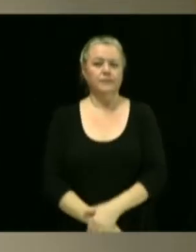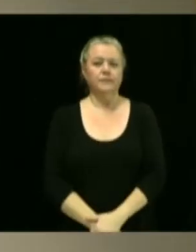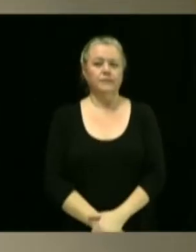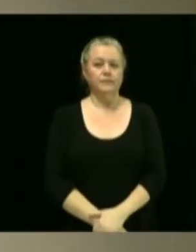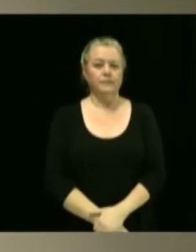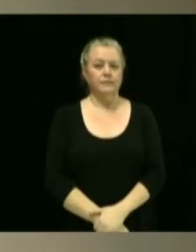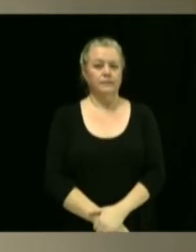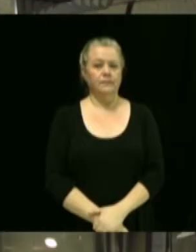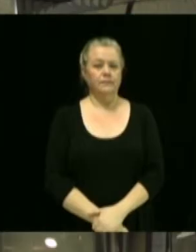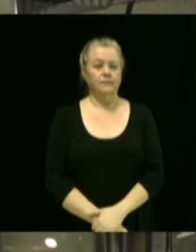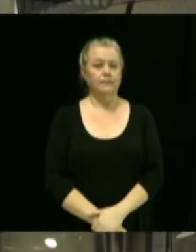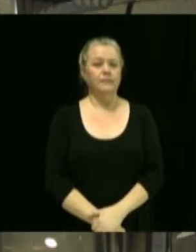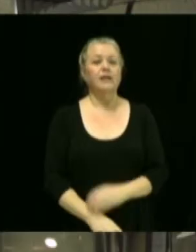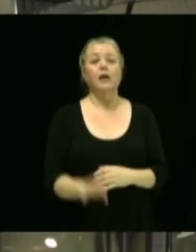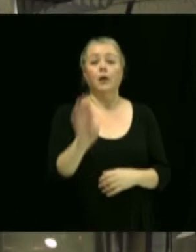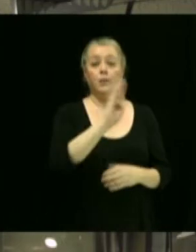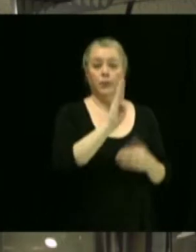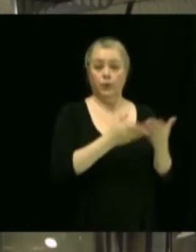Benoît.